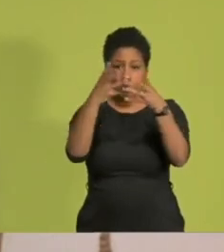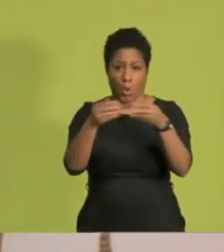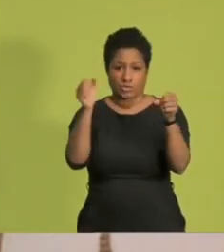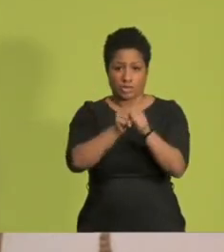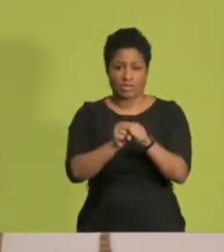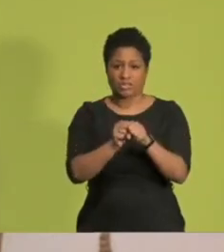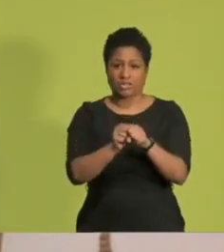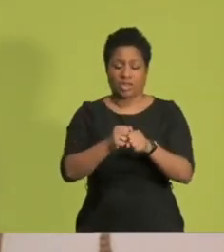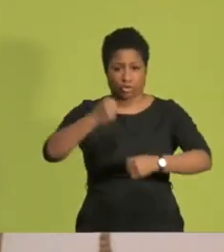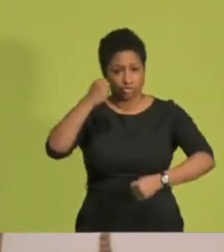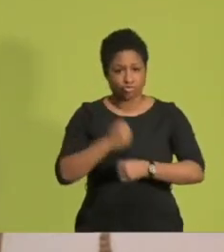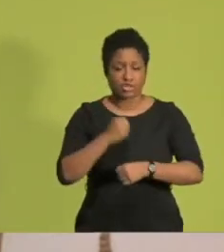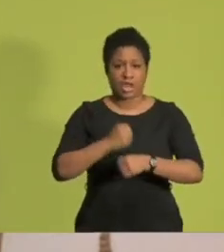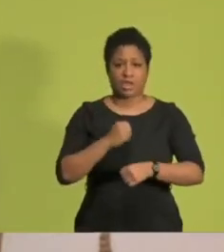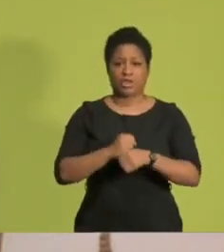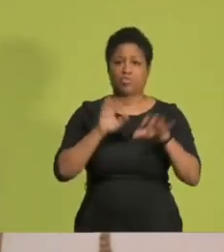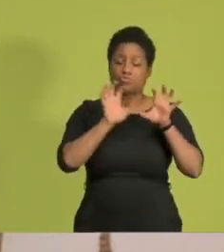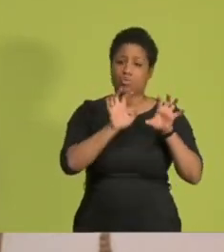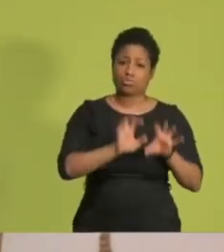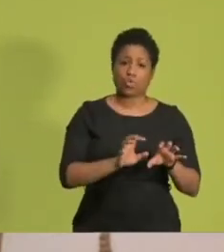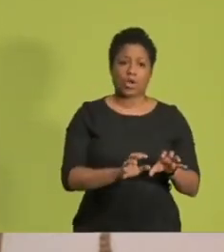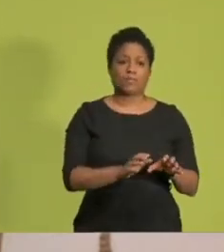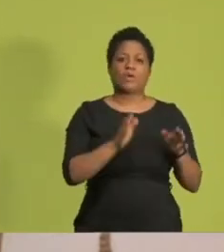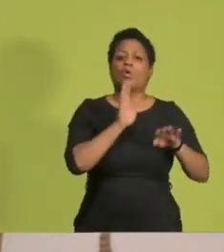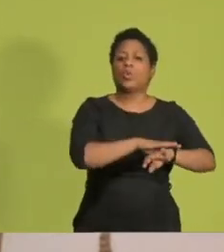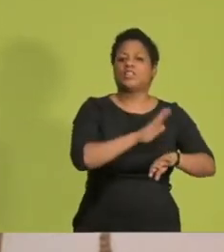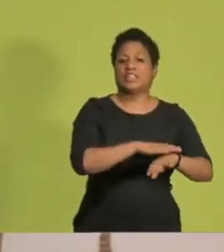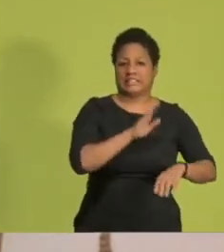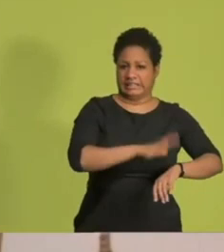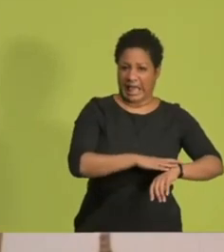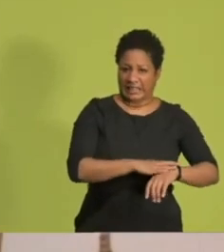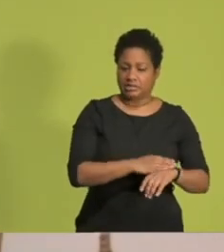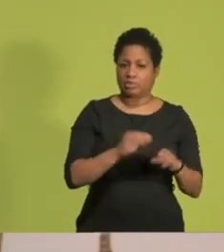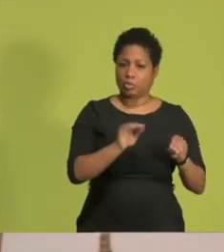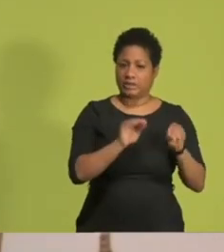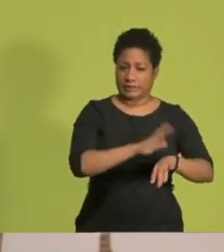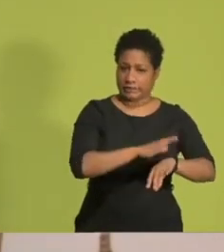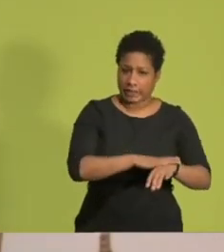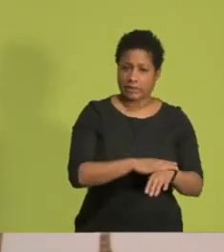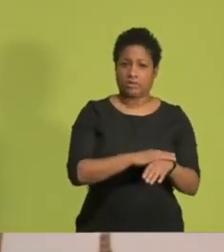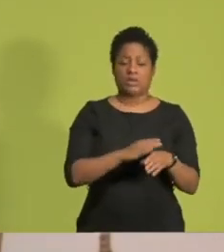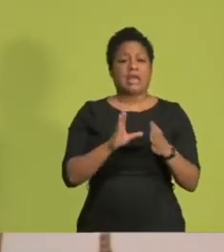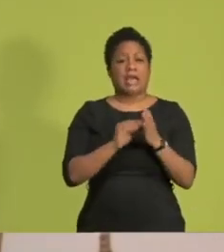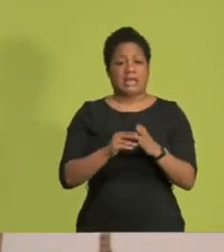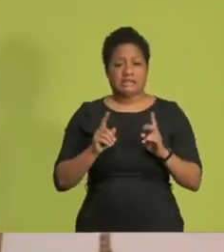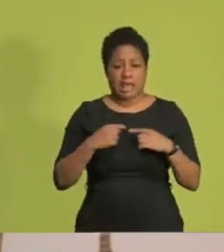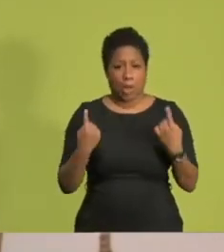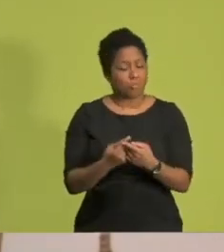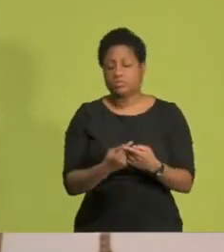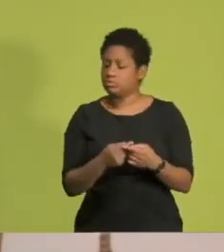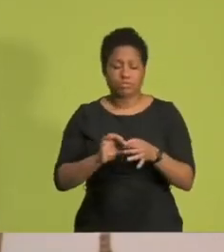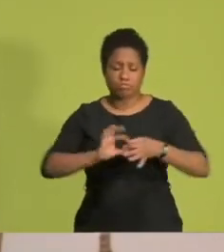starren Strukturen wie Unterrichtszeit, Fächerkern und Klassenraum befreien und die Individualität der Schülerinnen und Schüler in den Fokus